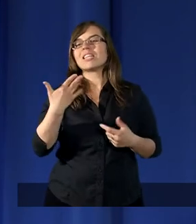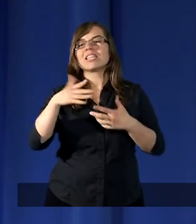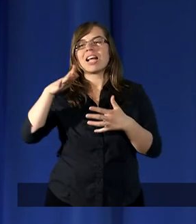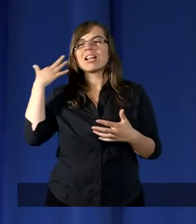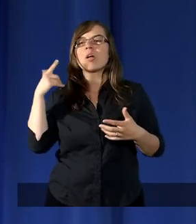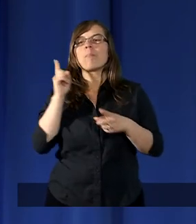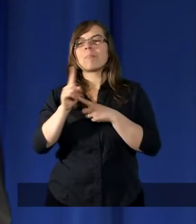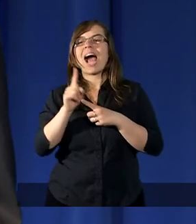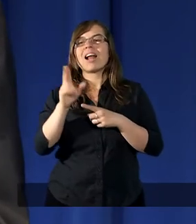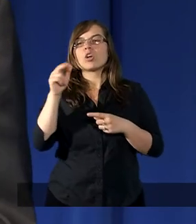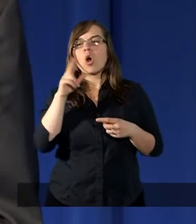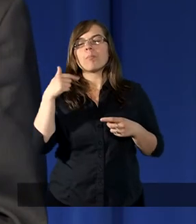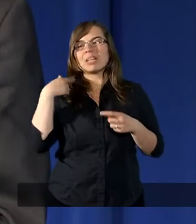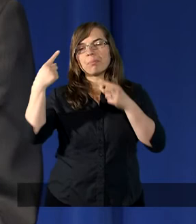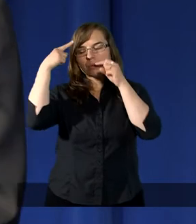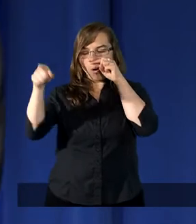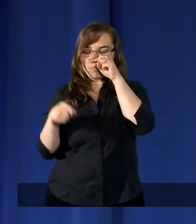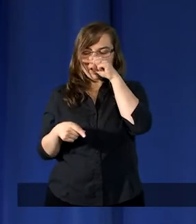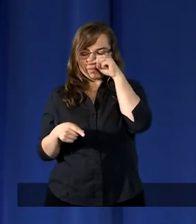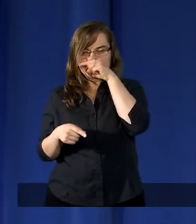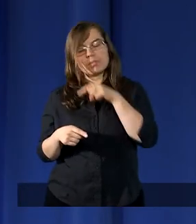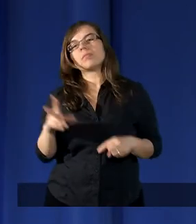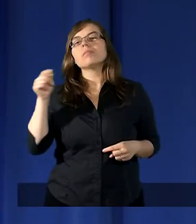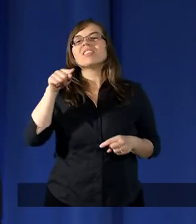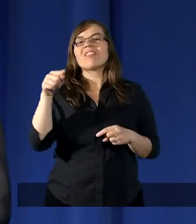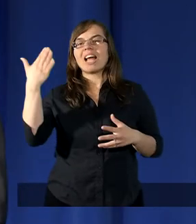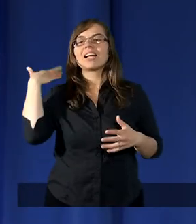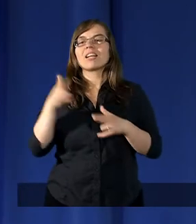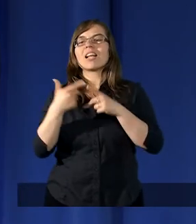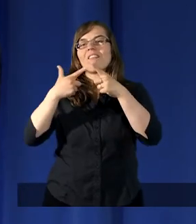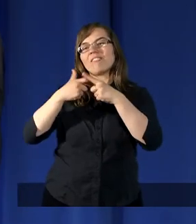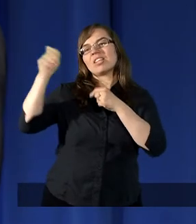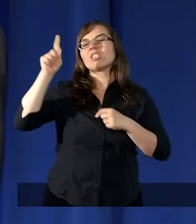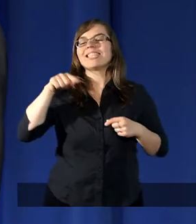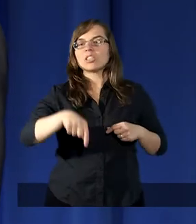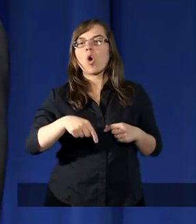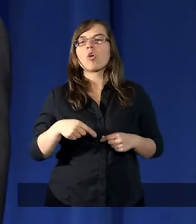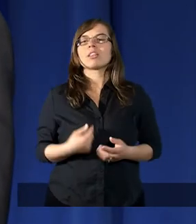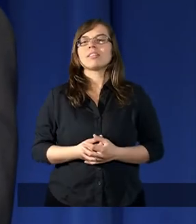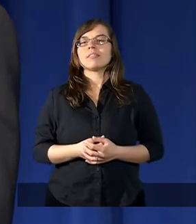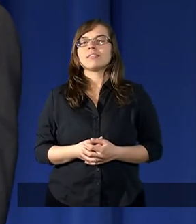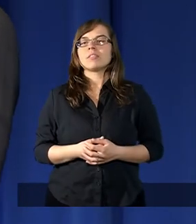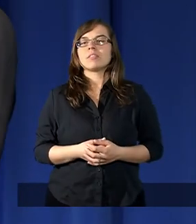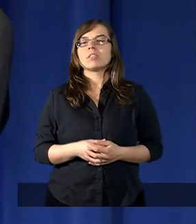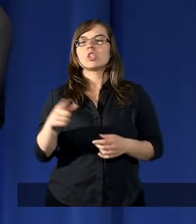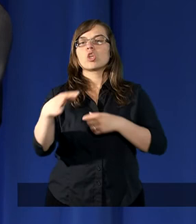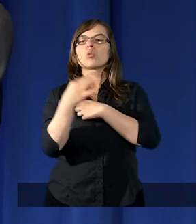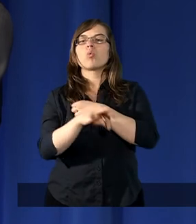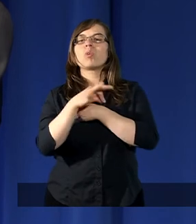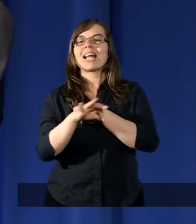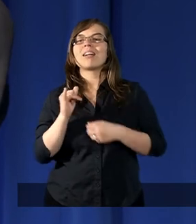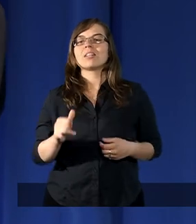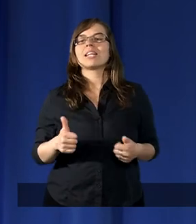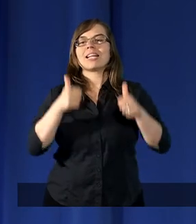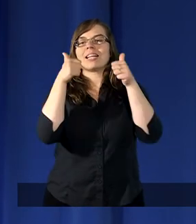niedawno brat Szkloś mi przypomniał, że wtedy, kiedy wyjeżdżałem stąd to studenci